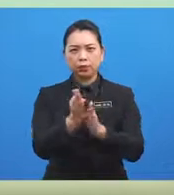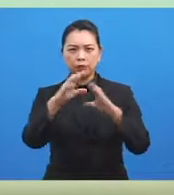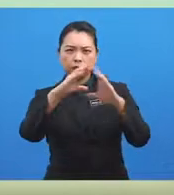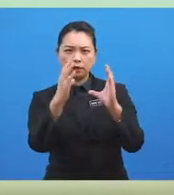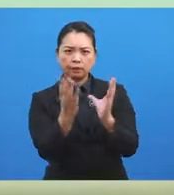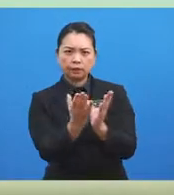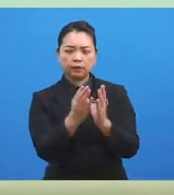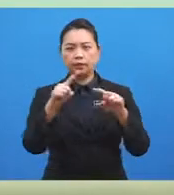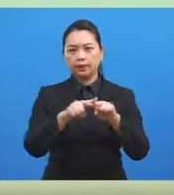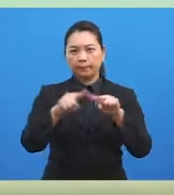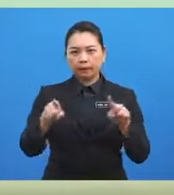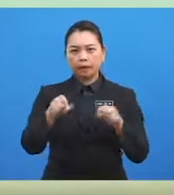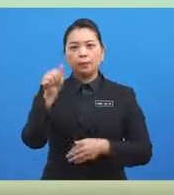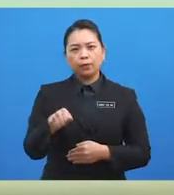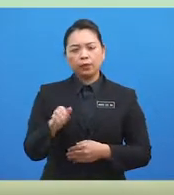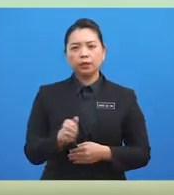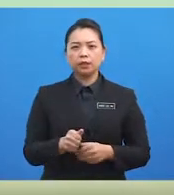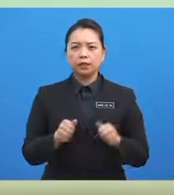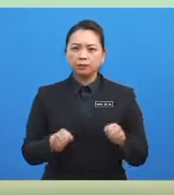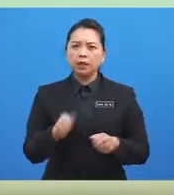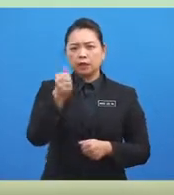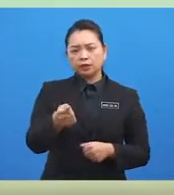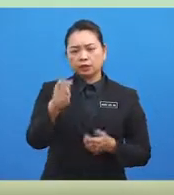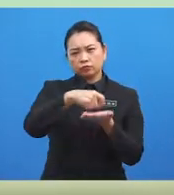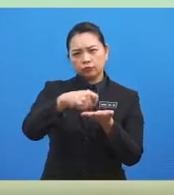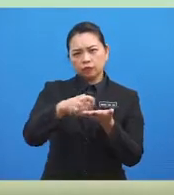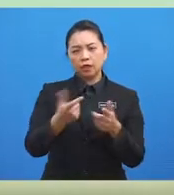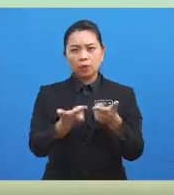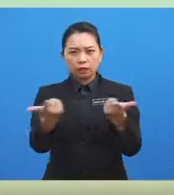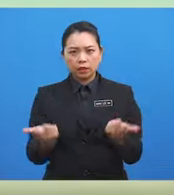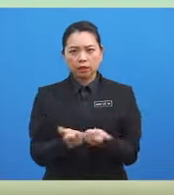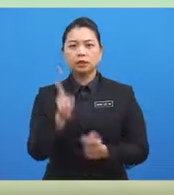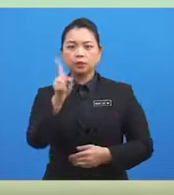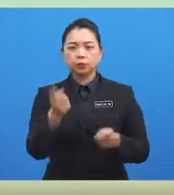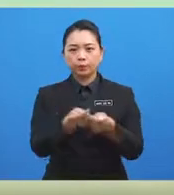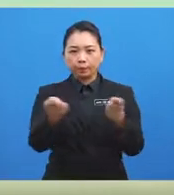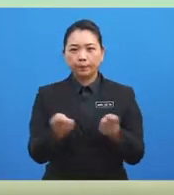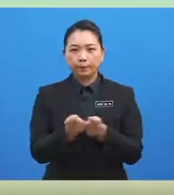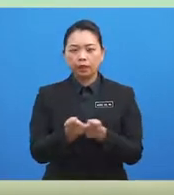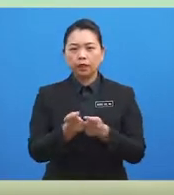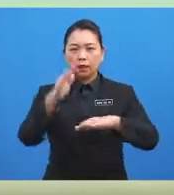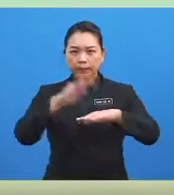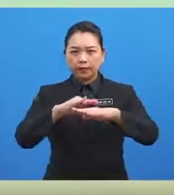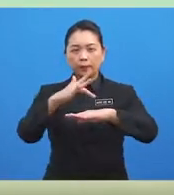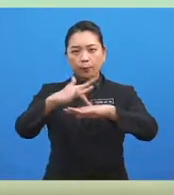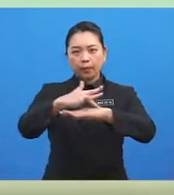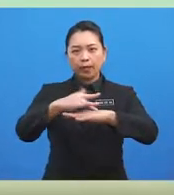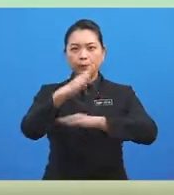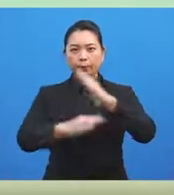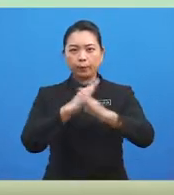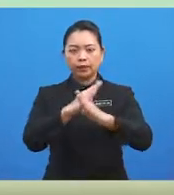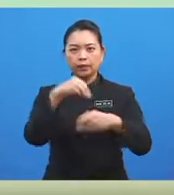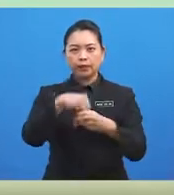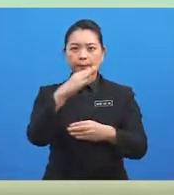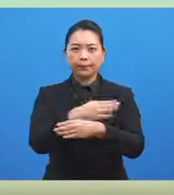tetapi bolehkah anda nyatakan lokasi suatu tempat pada permukaan bumi dalam